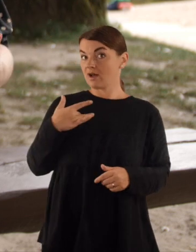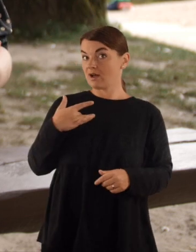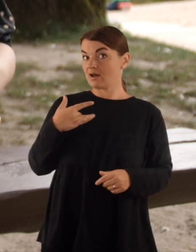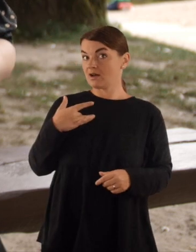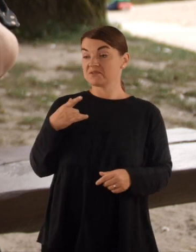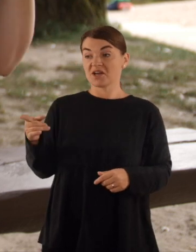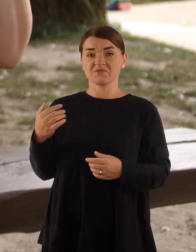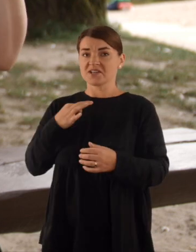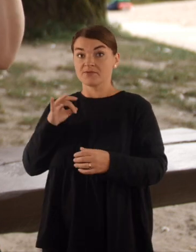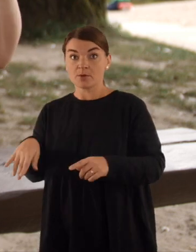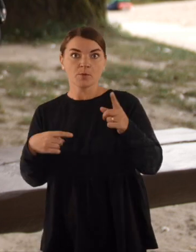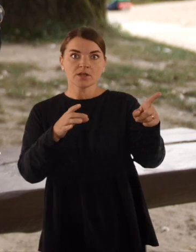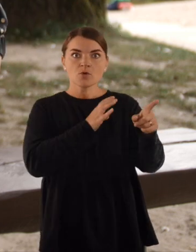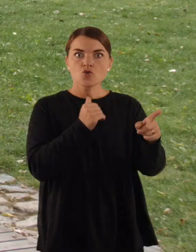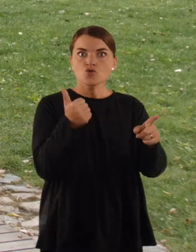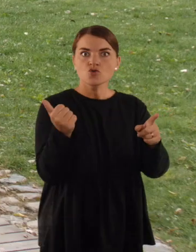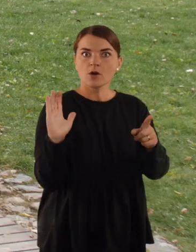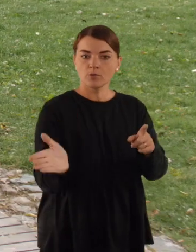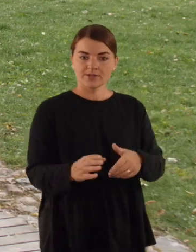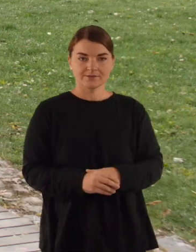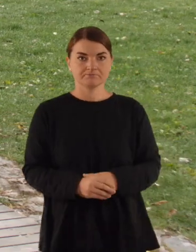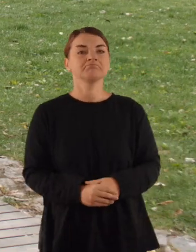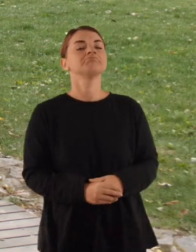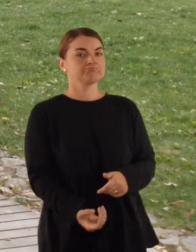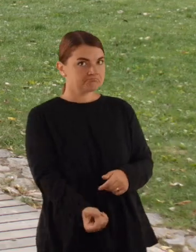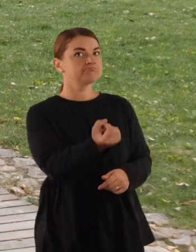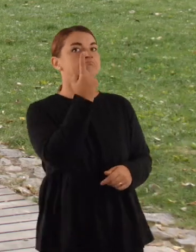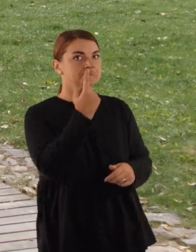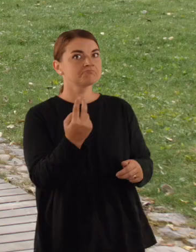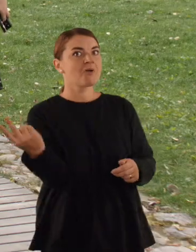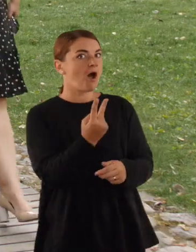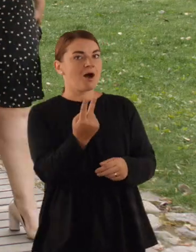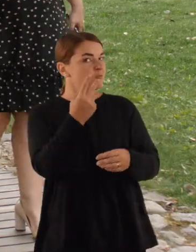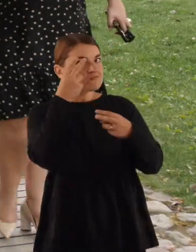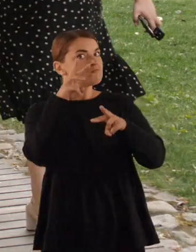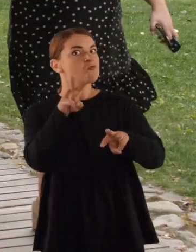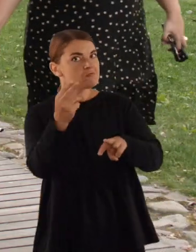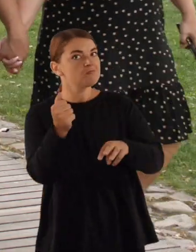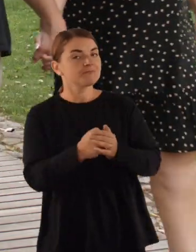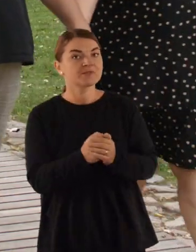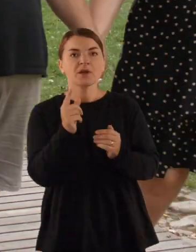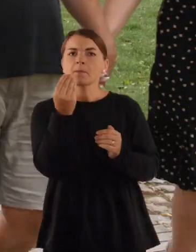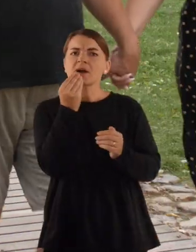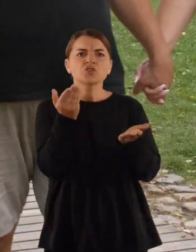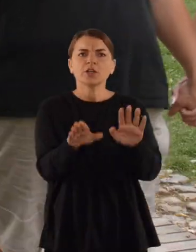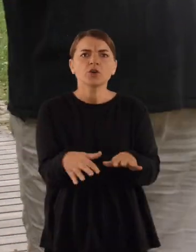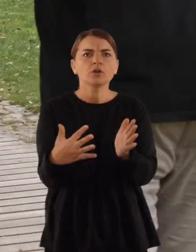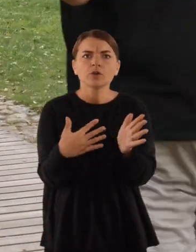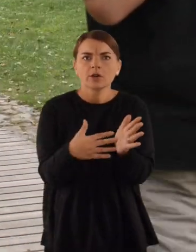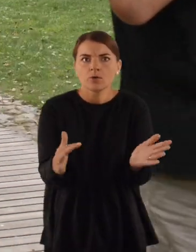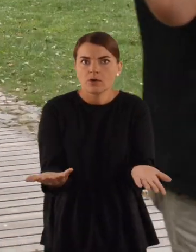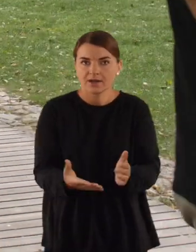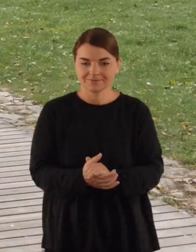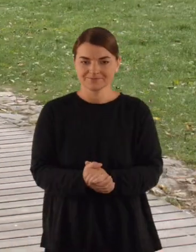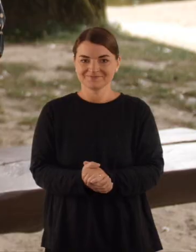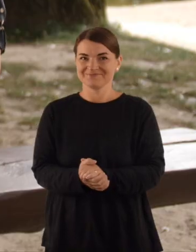tai yra niekas, o kažkam didžiulis turtas. Taip, taip. Oho, išties išradingai mūsų pasniekovai. Bet vis tik, jai liko maisto produktų. Kas to